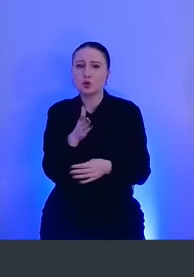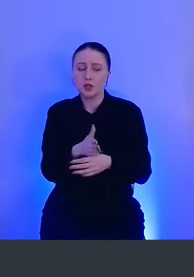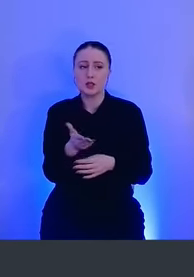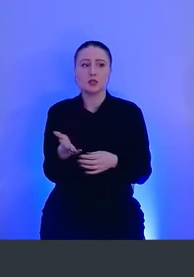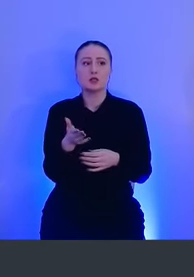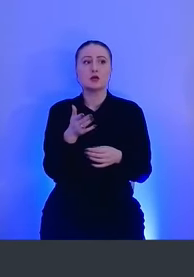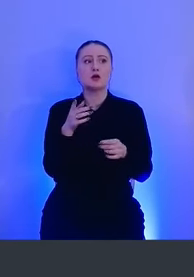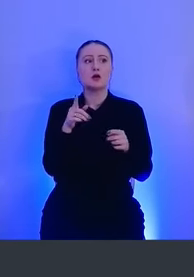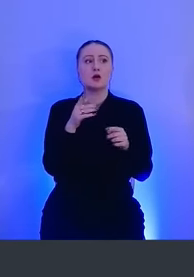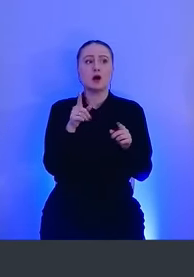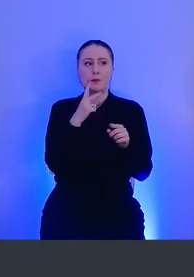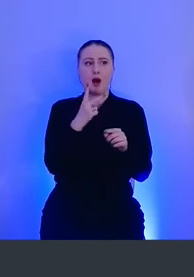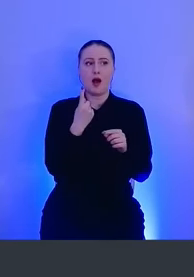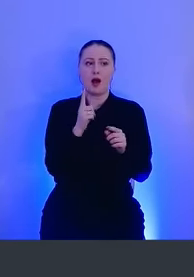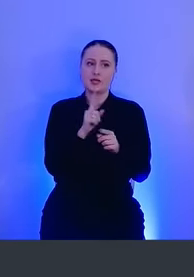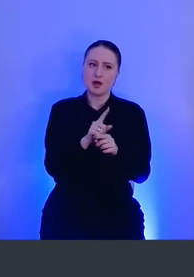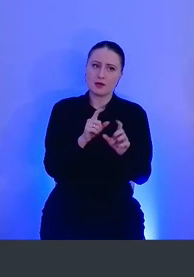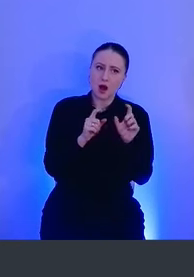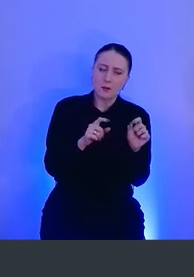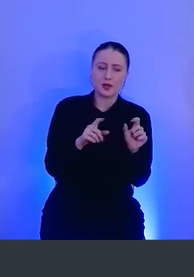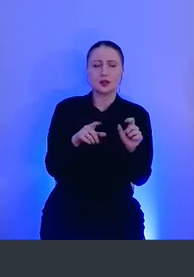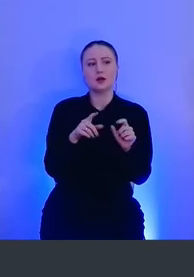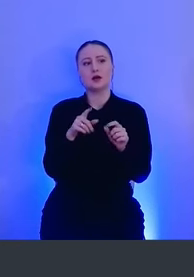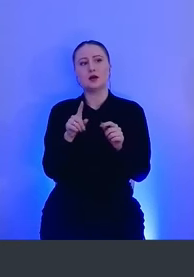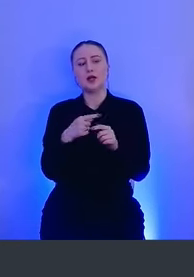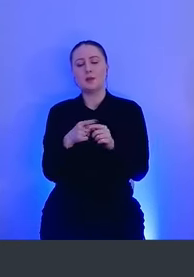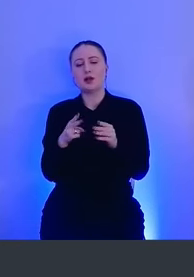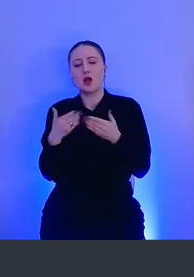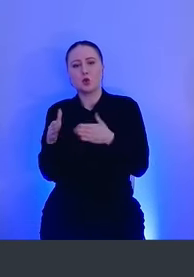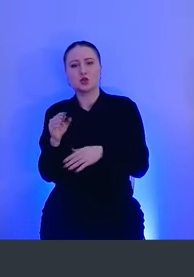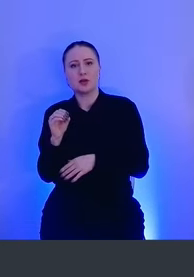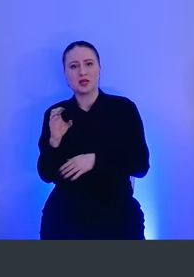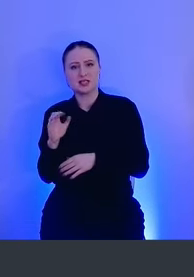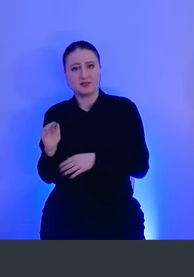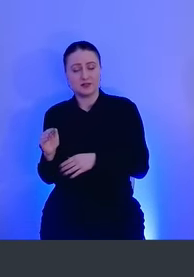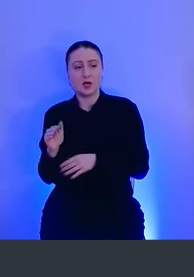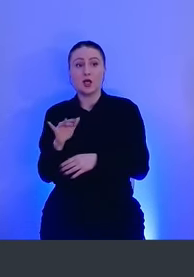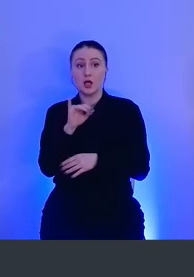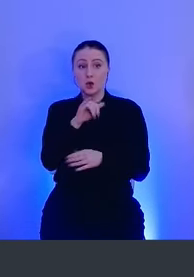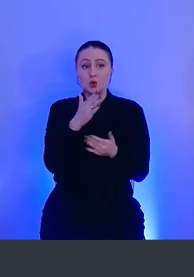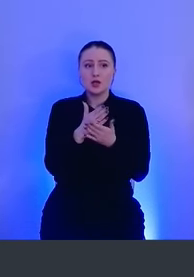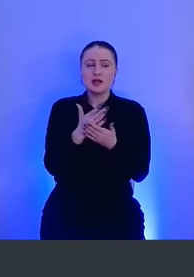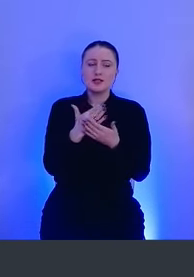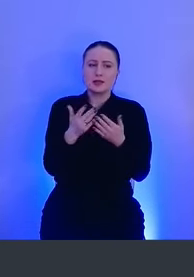То есть это обязательный элемент любой такой программы для доступа к ESF. И у нее есть некоторое понятие